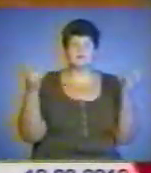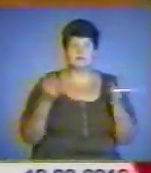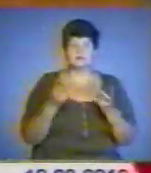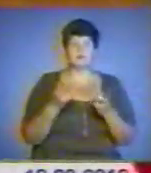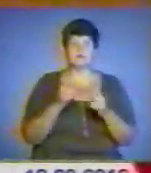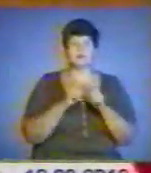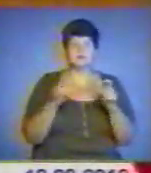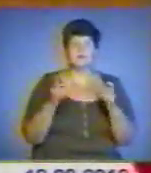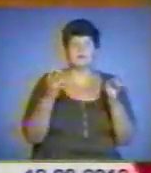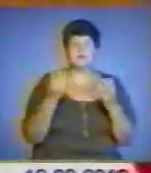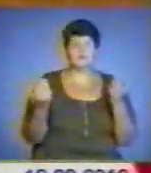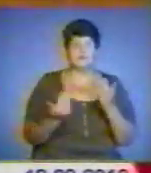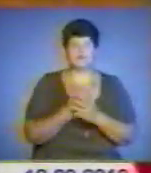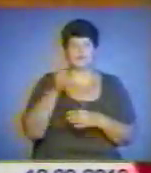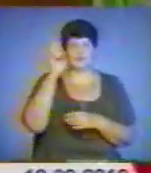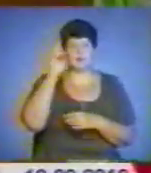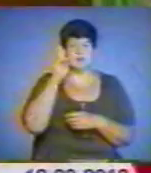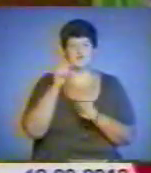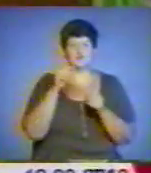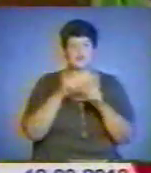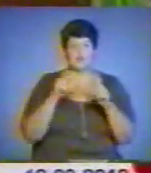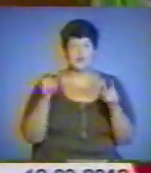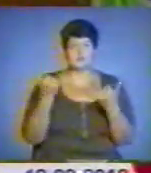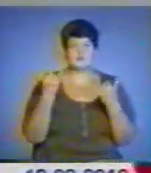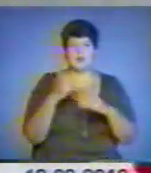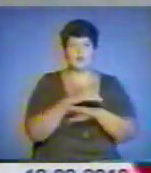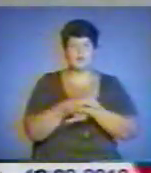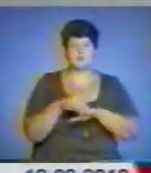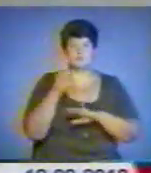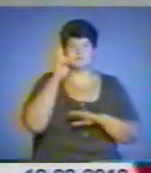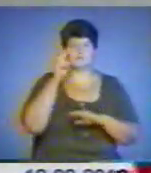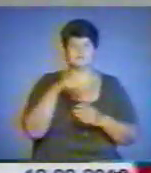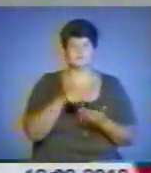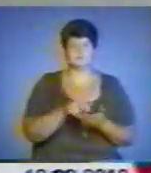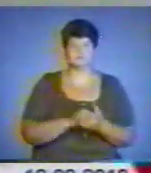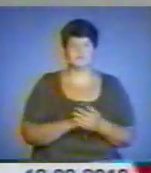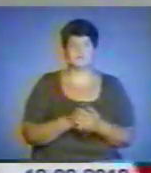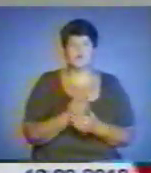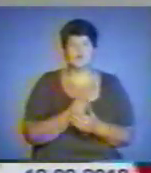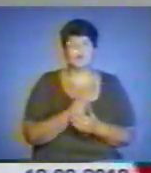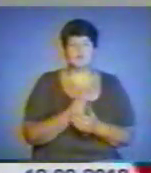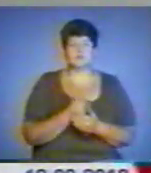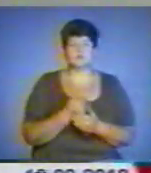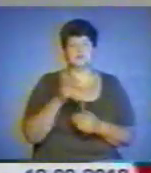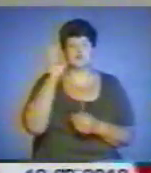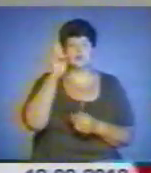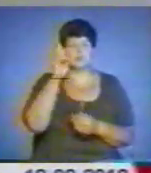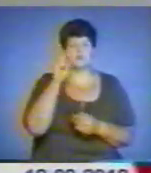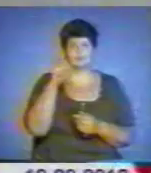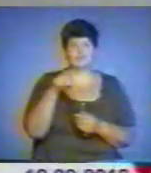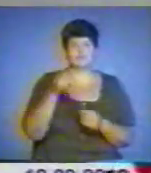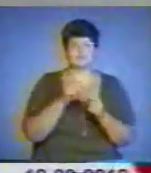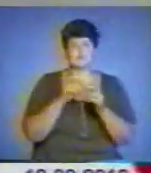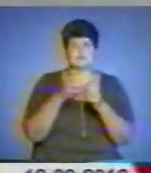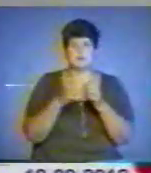– новий туалет у приміщенні школи. Адже нині він на вулиці. Хотілося, щоб був туалет у приміщенні,